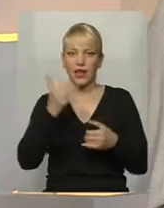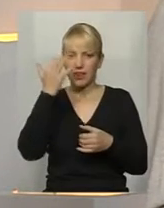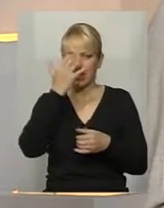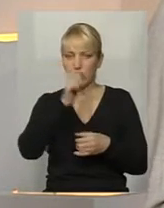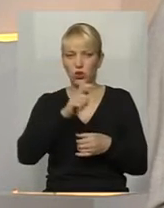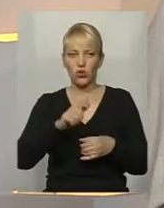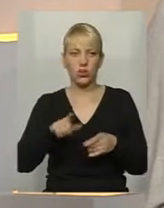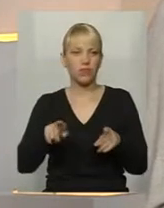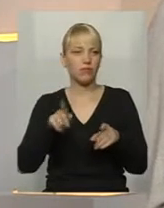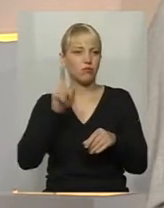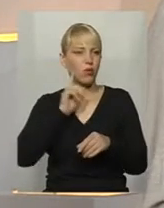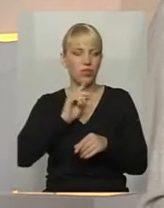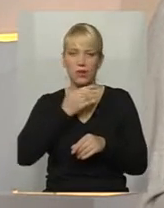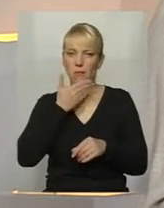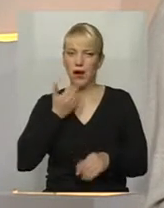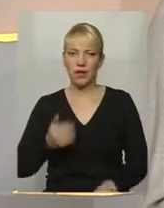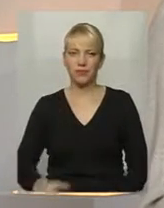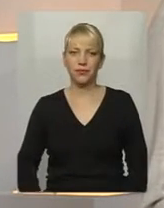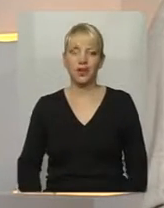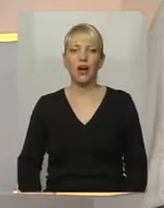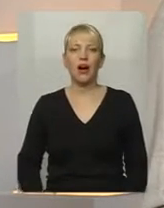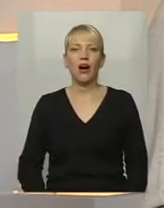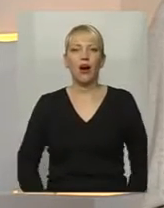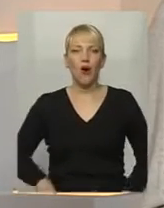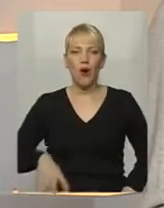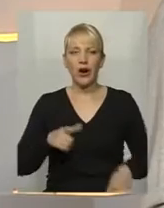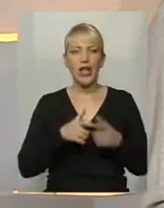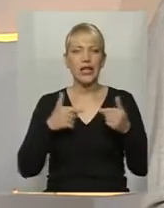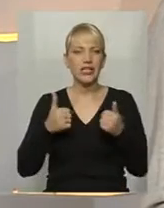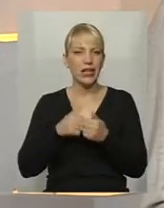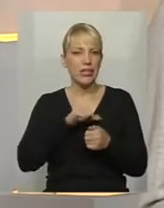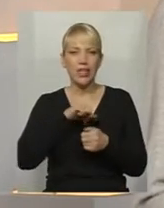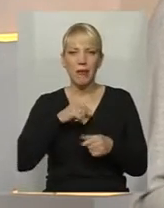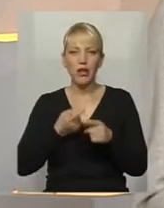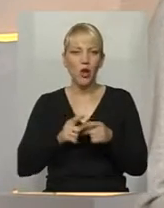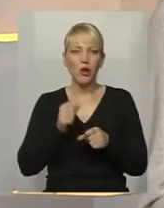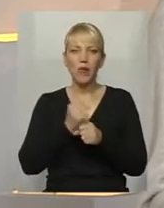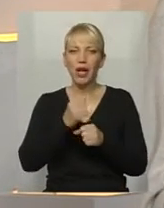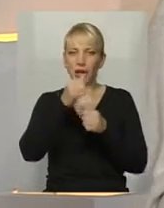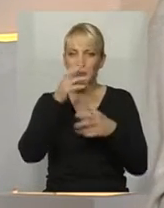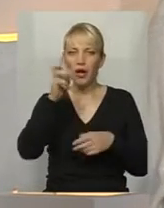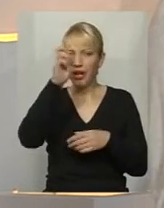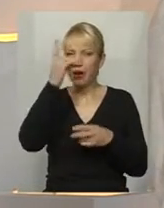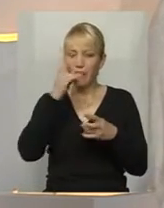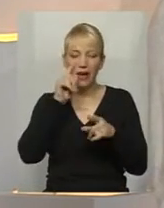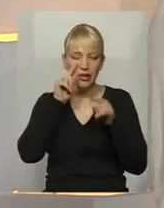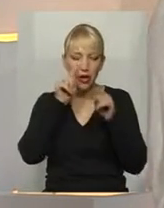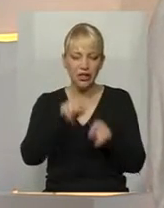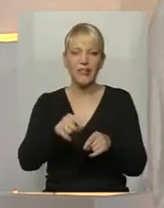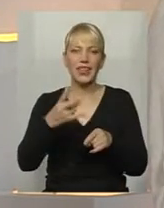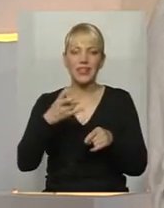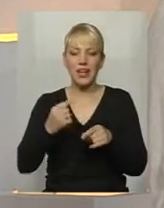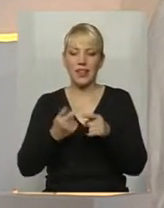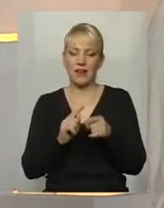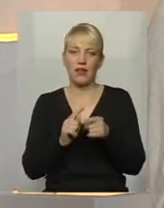в принципі, фактично, поки що немає. Організація цього зробити не може. Держава повинна якось, певно, зорієнтуватись на такій категорії